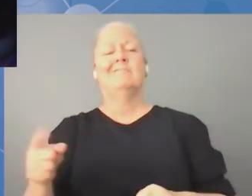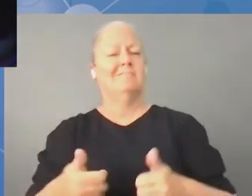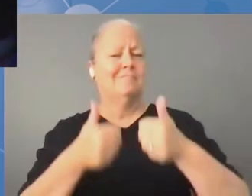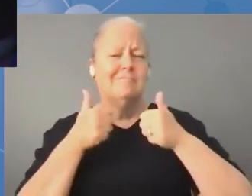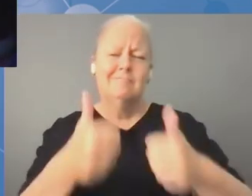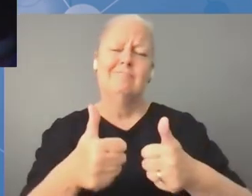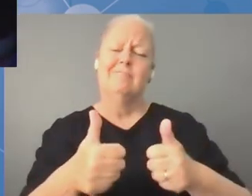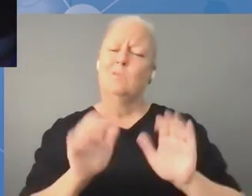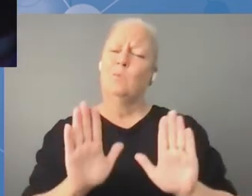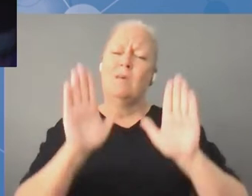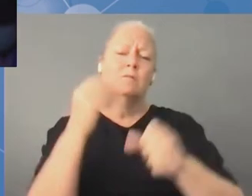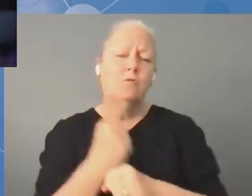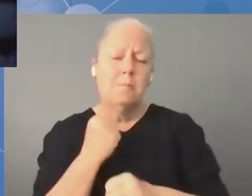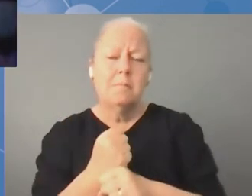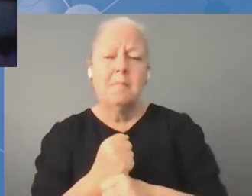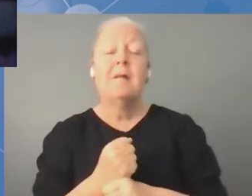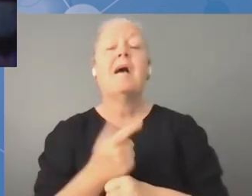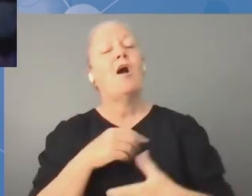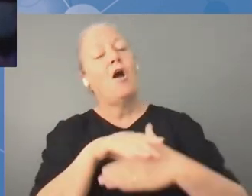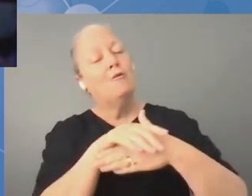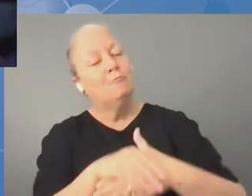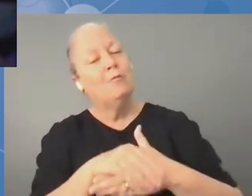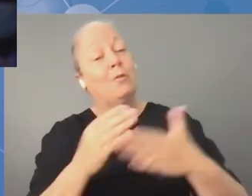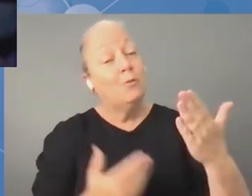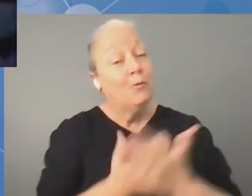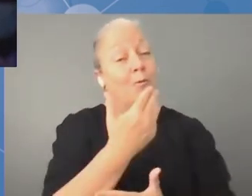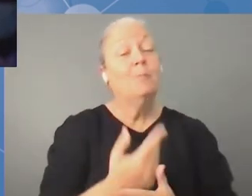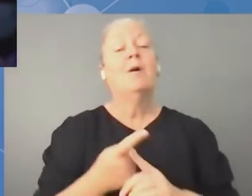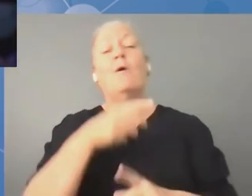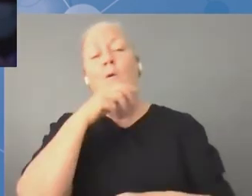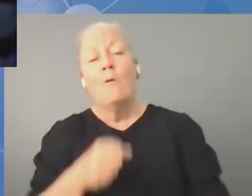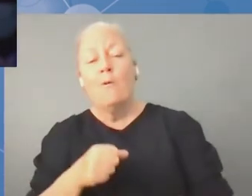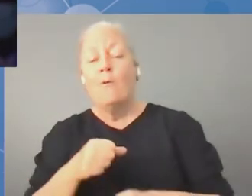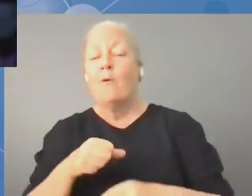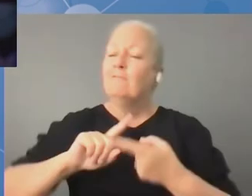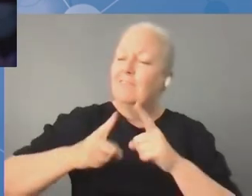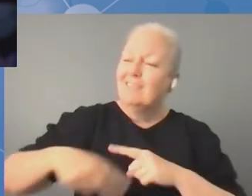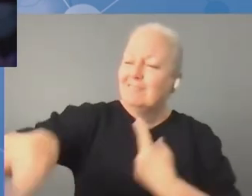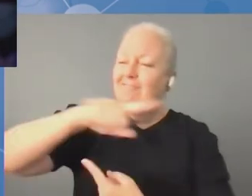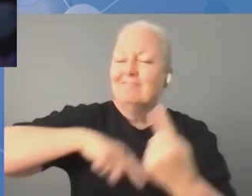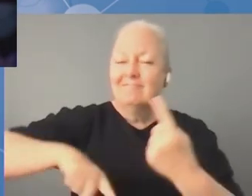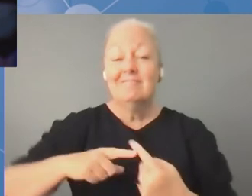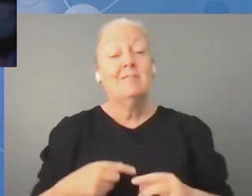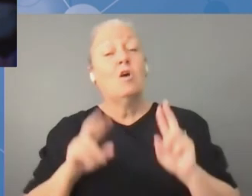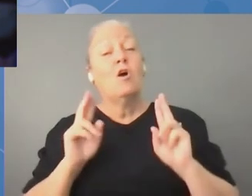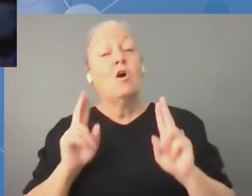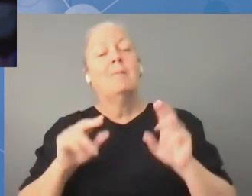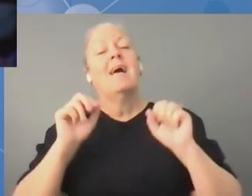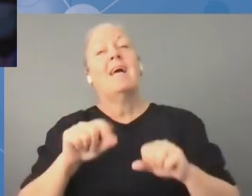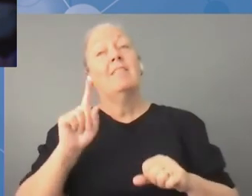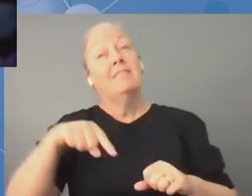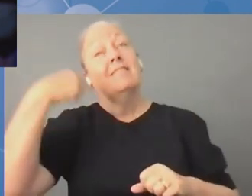i ponownie chciałbym podziękować naszym gospodarzom. Świetnie się spisaliście i myślę, że